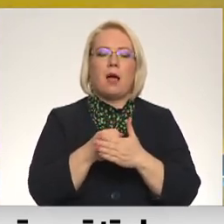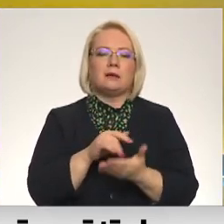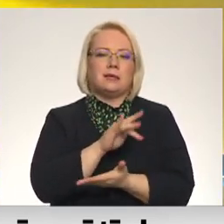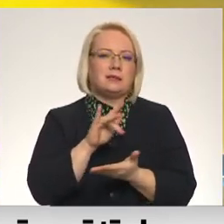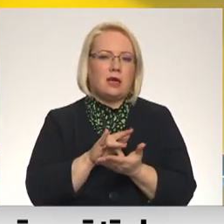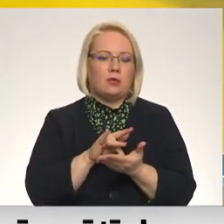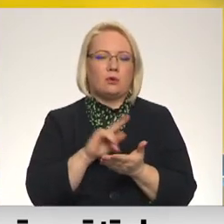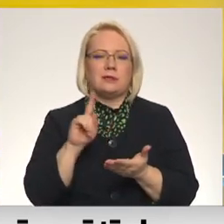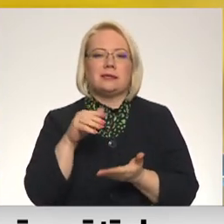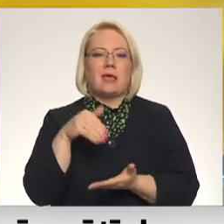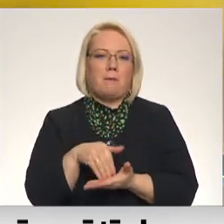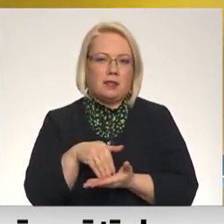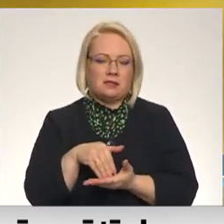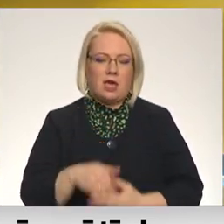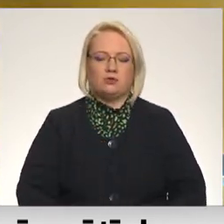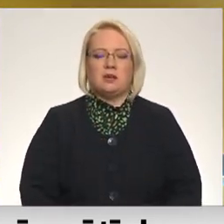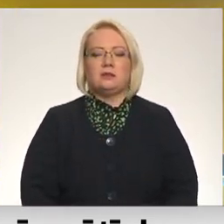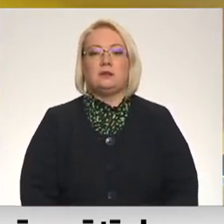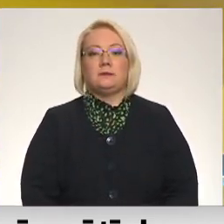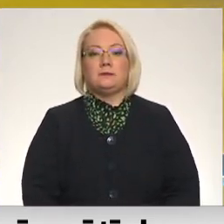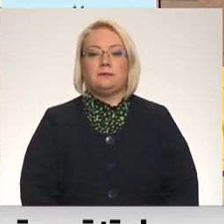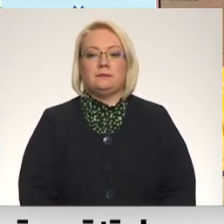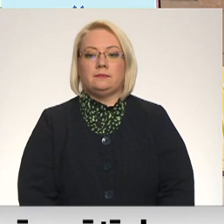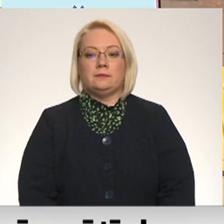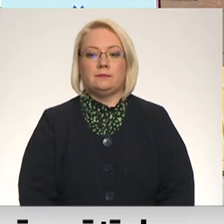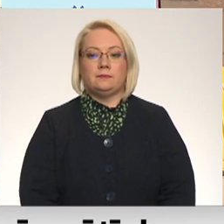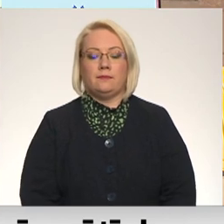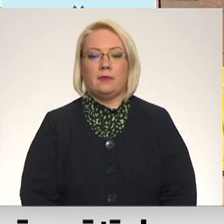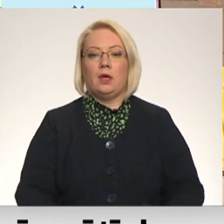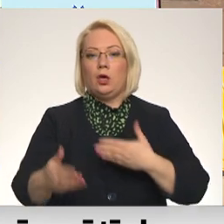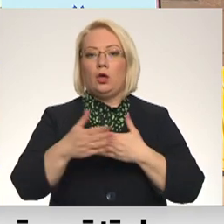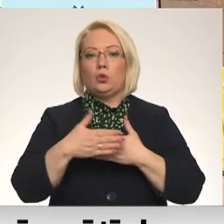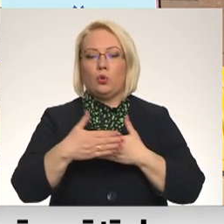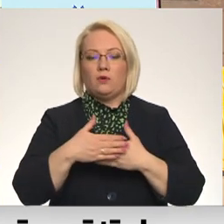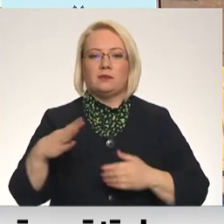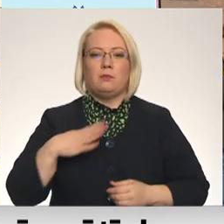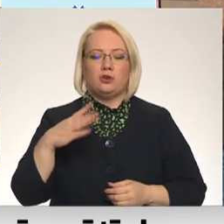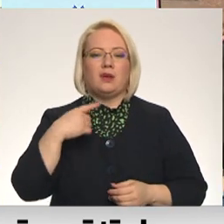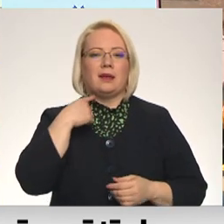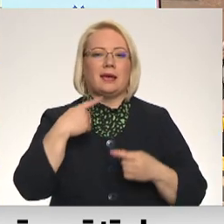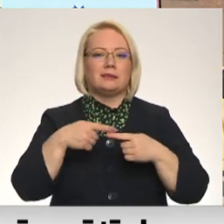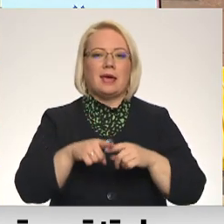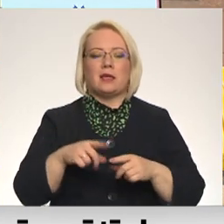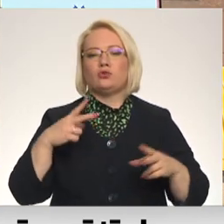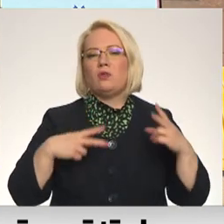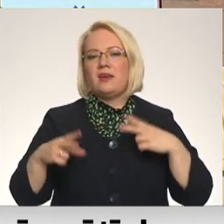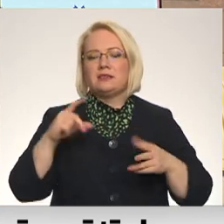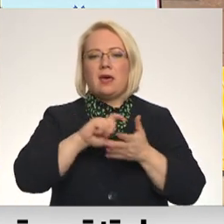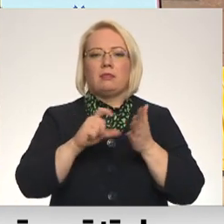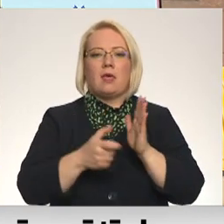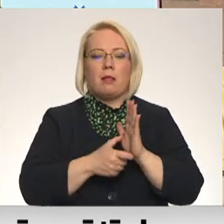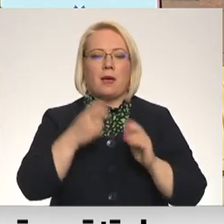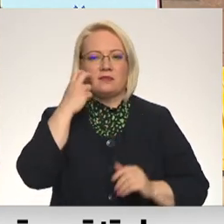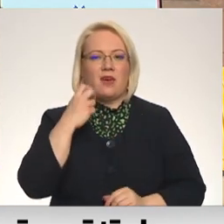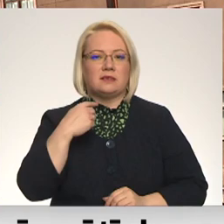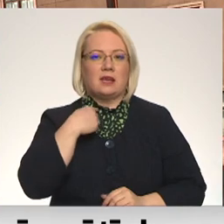ir stabilizējusies. Stāsta Vita Anstrate. Durvis bijušās Rīgas tehniskās universitādes telpās